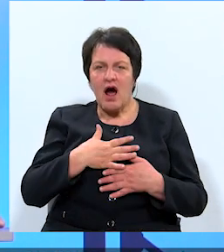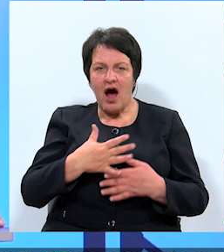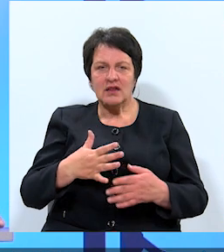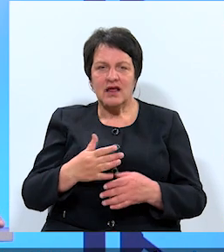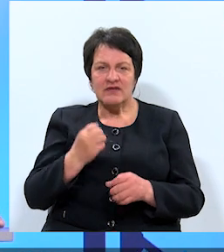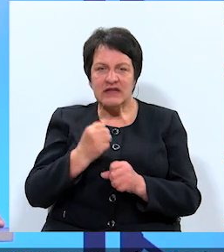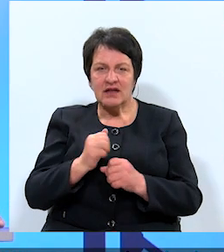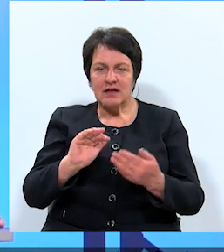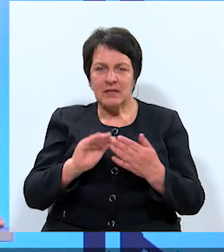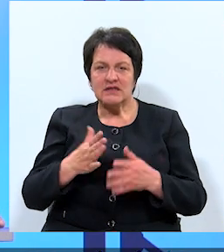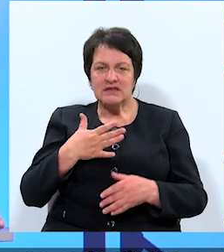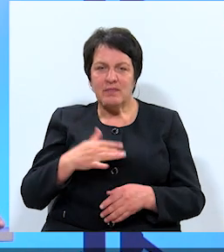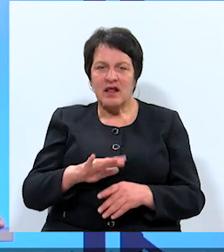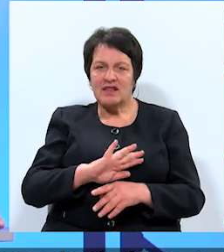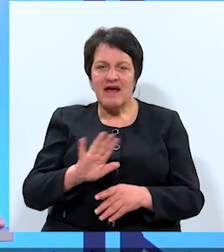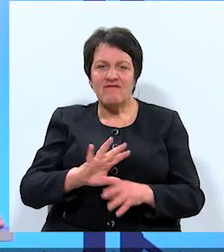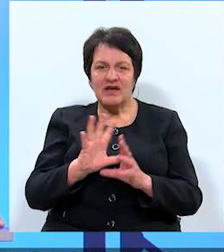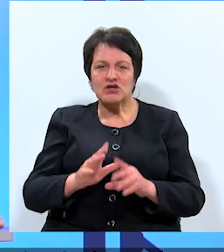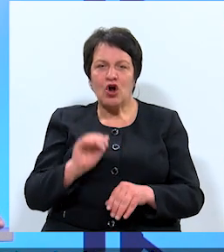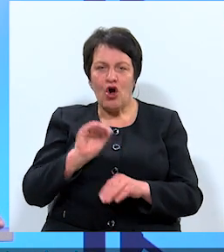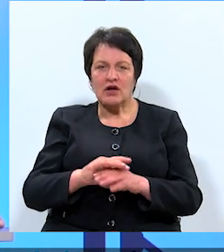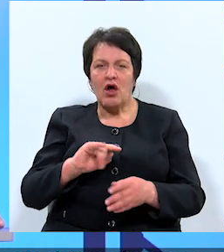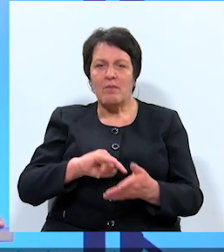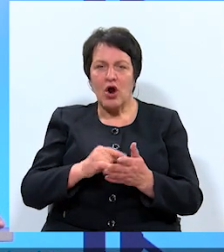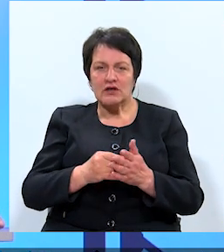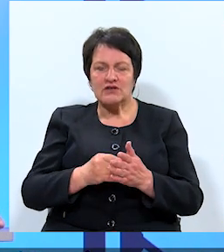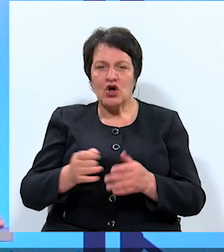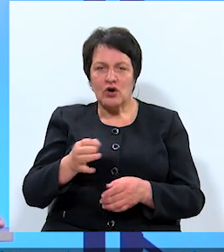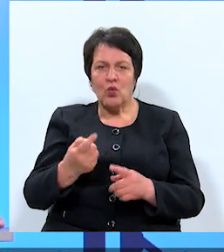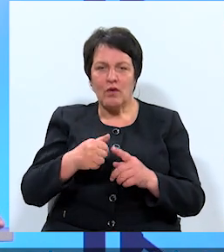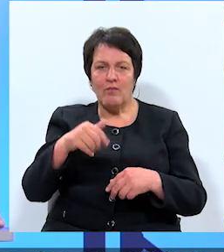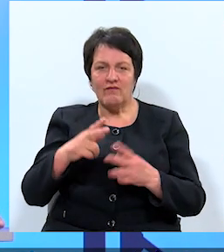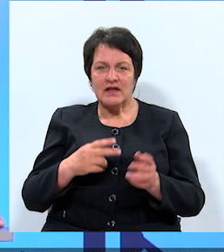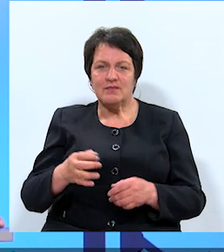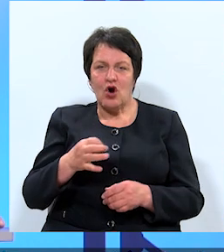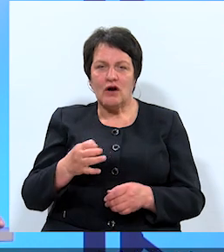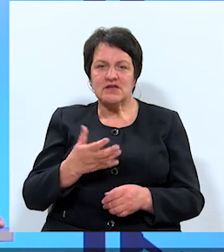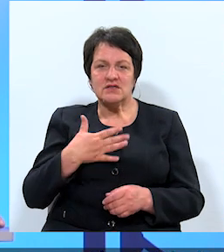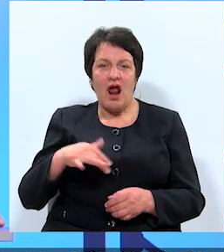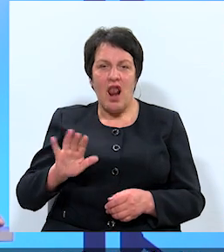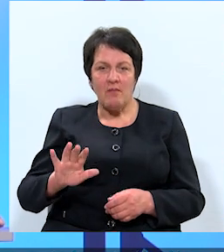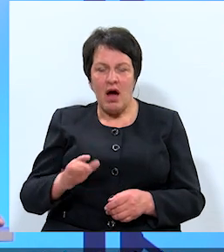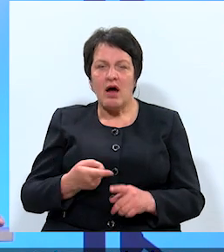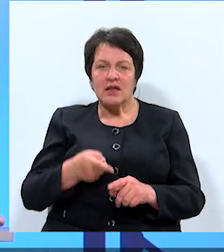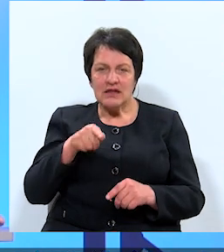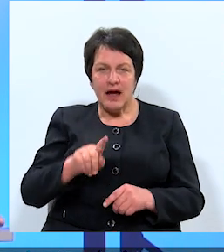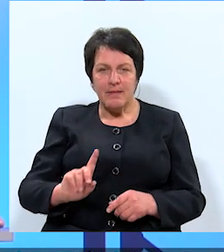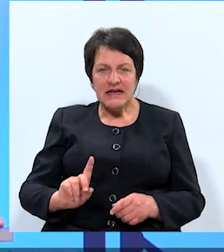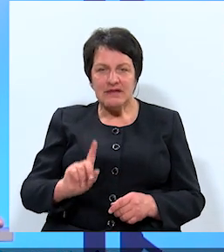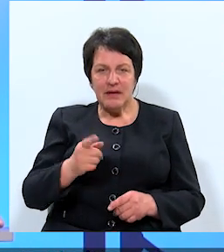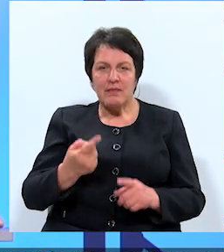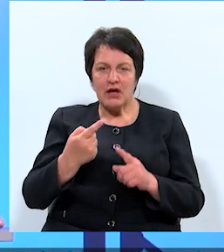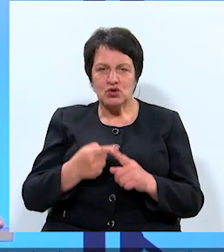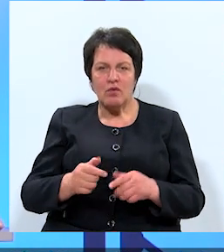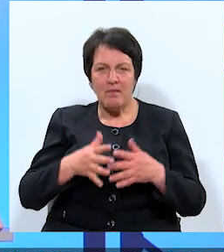pilsētas labā, nevis konkrēto projektēšanas organizāciju un būvniecības organizāciju labā. Tāpēc pirmais